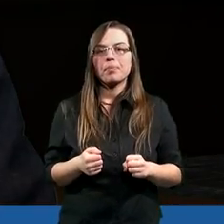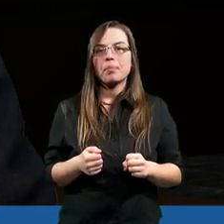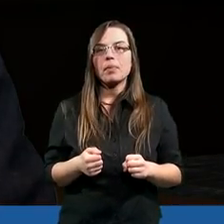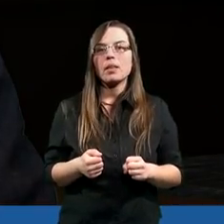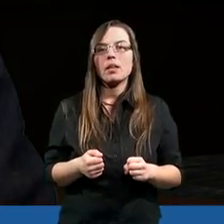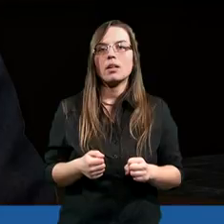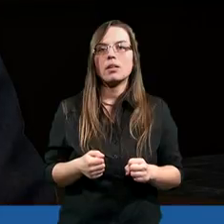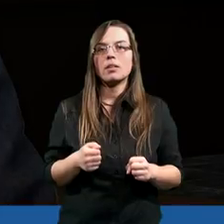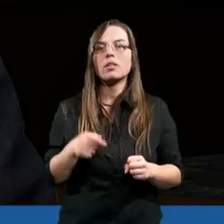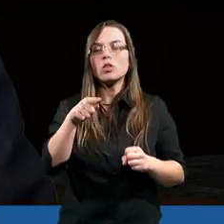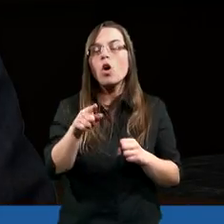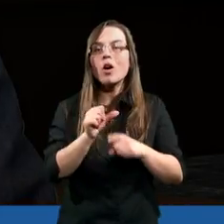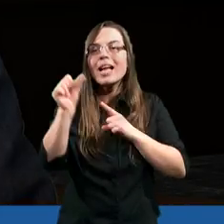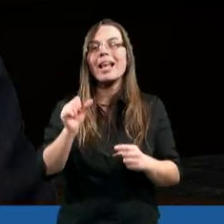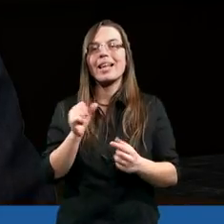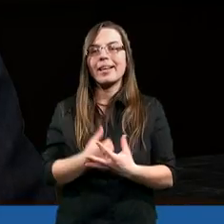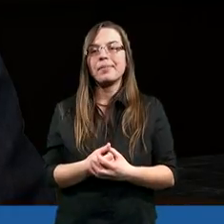to się ustanie.